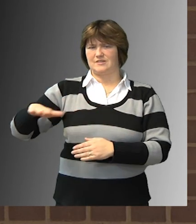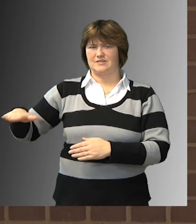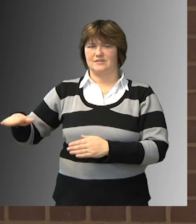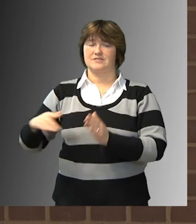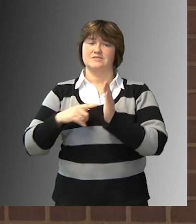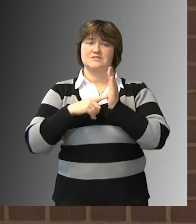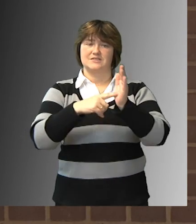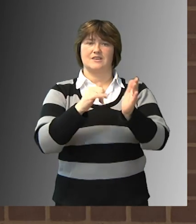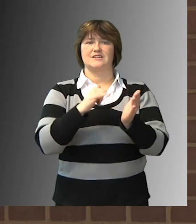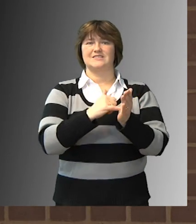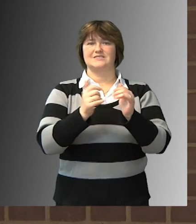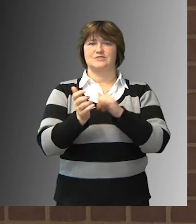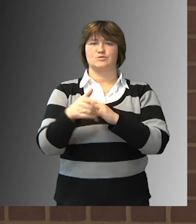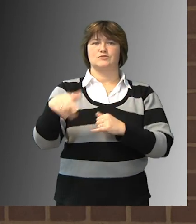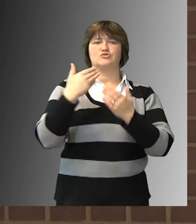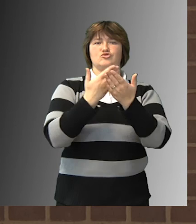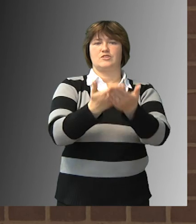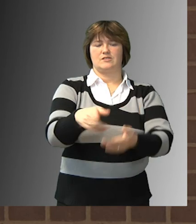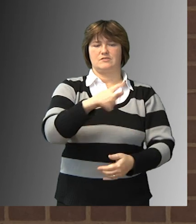Christus, der unser Leben beschenkt.